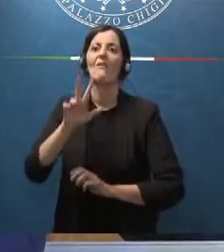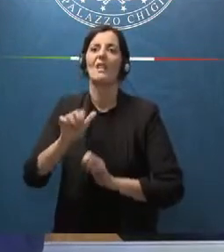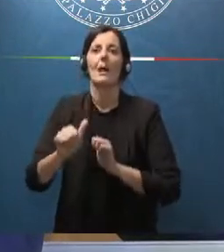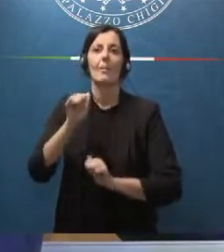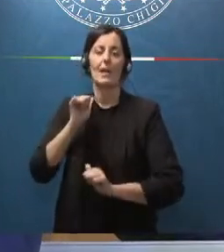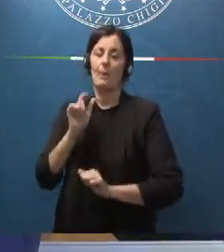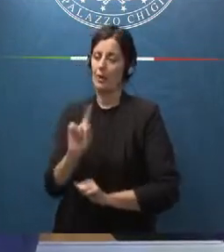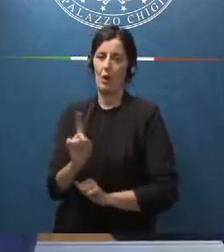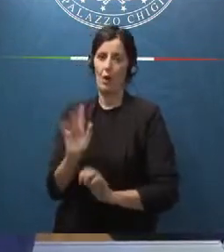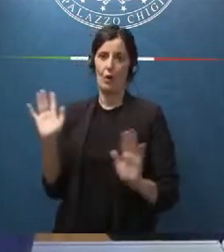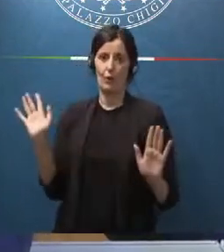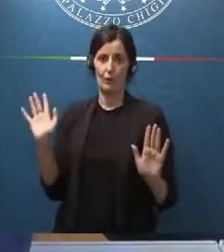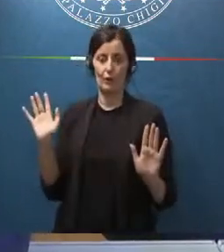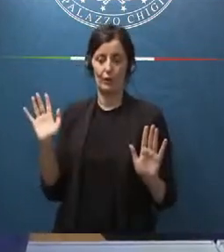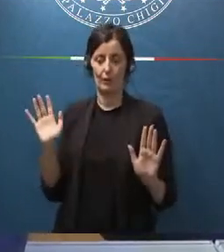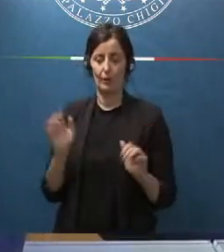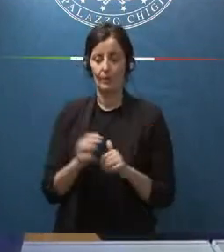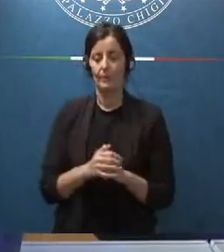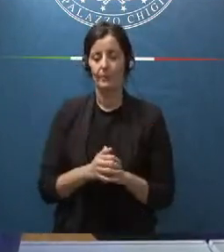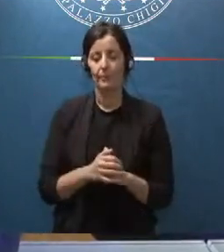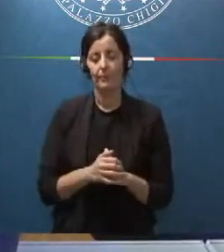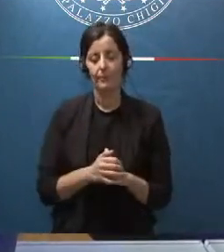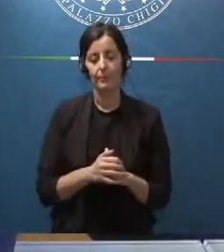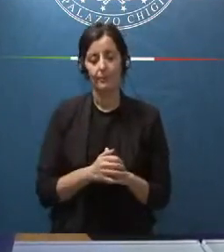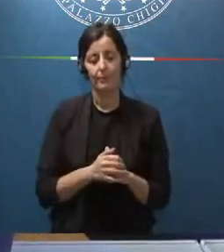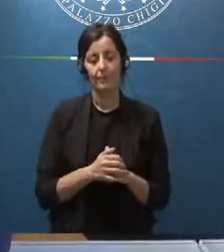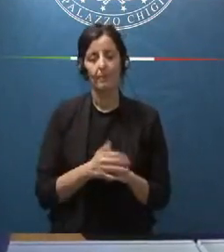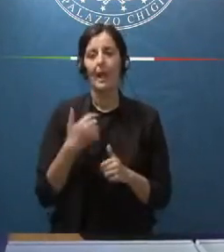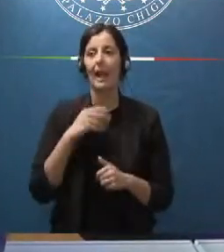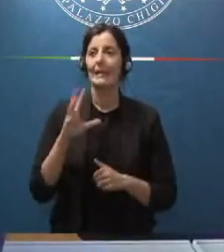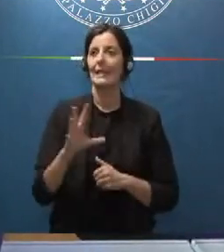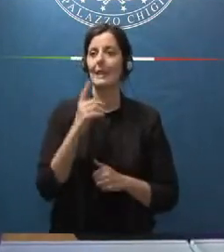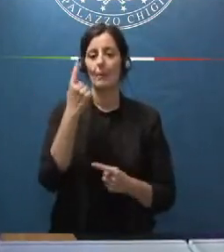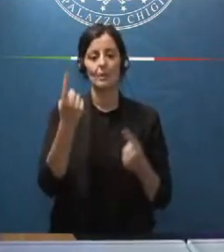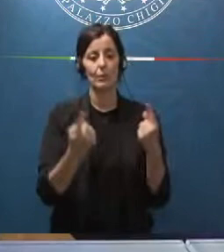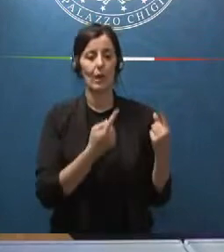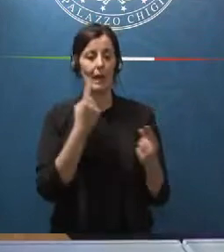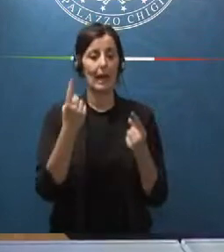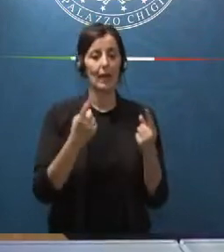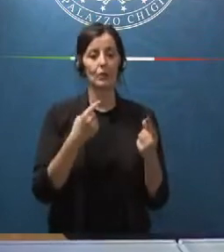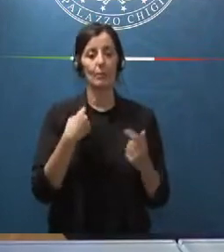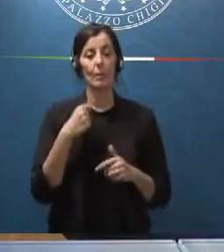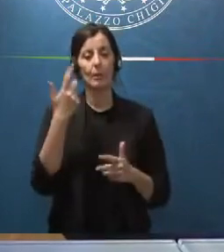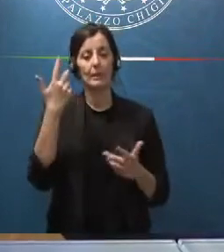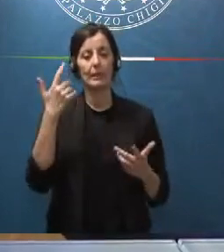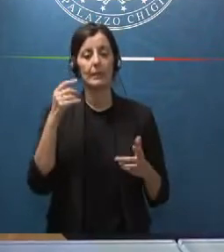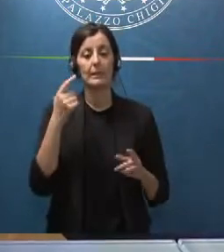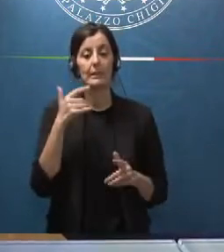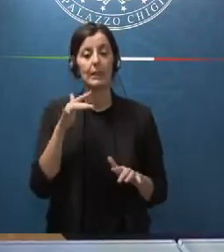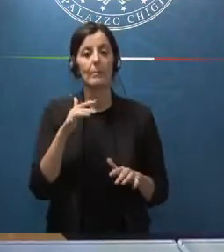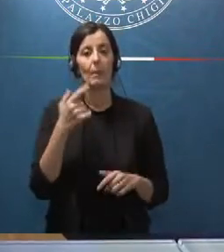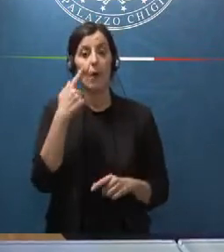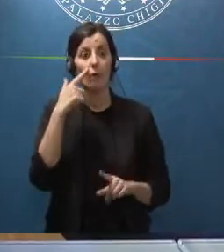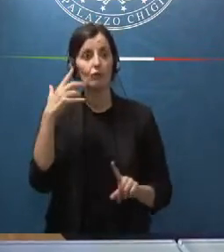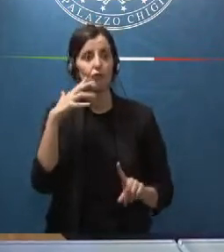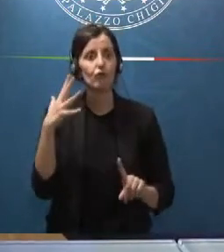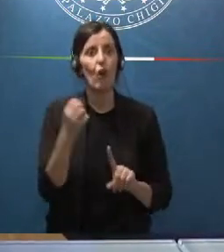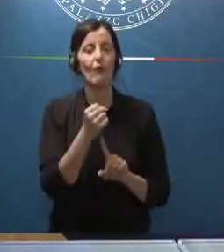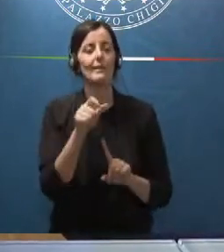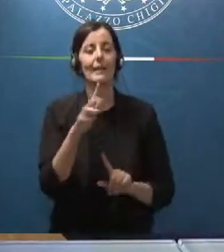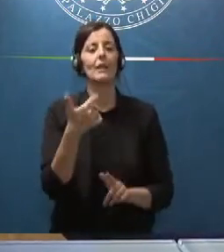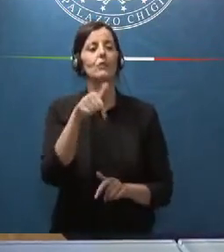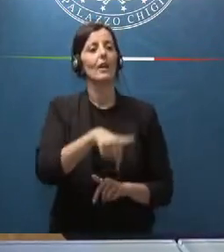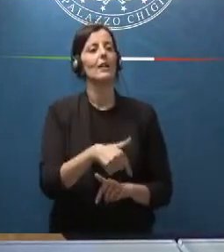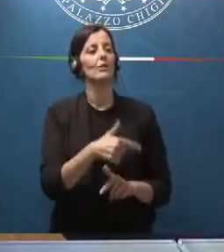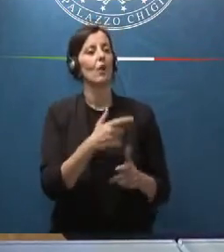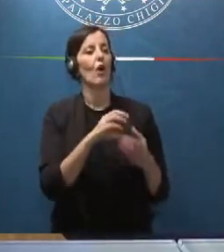giorni prima e non opera per esempio nei casi di flagranza di reato se lei adesso strangolasse